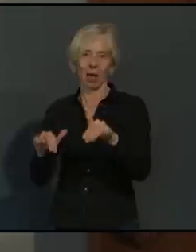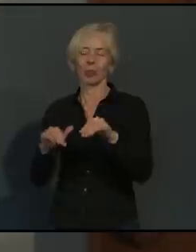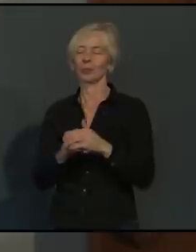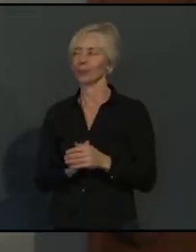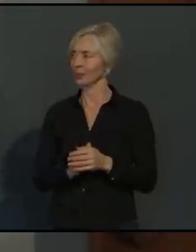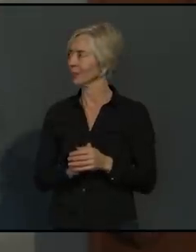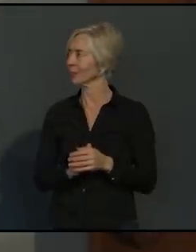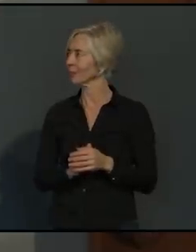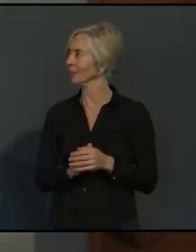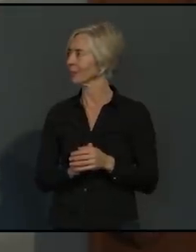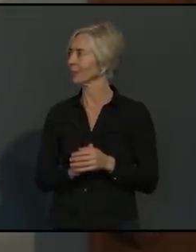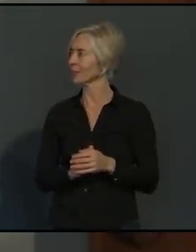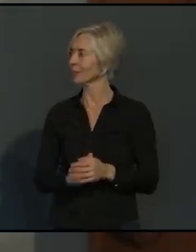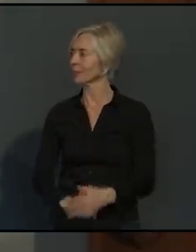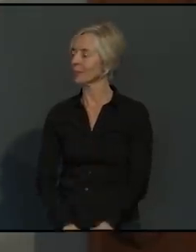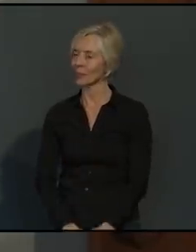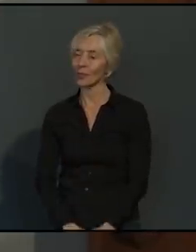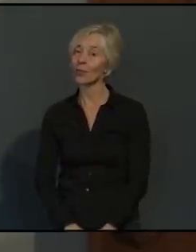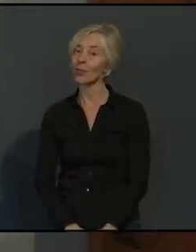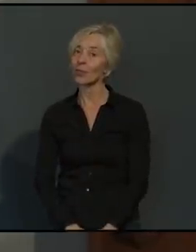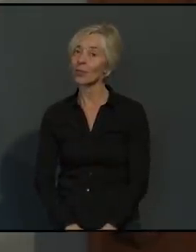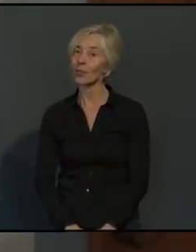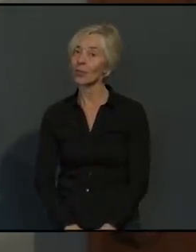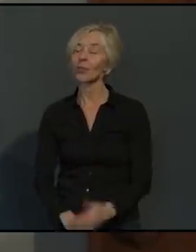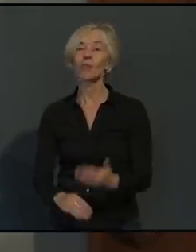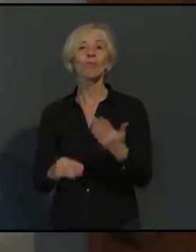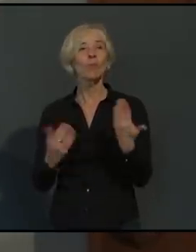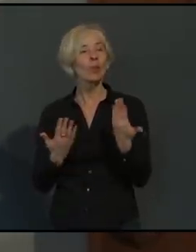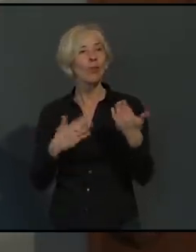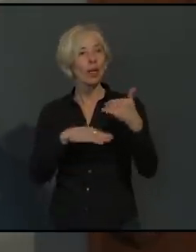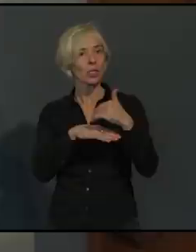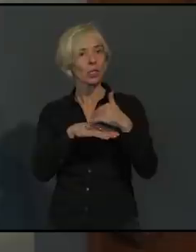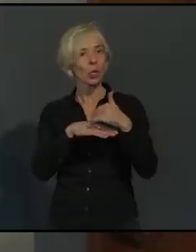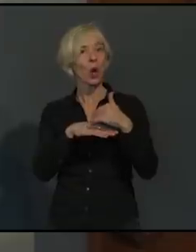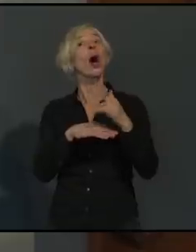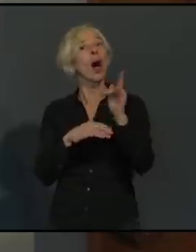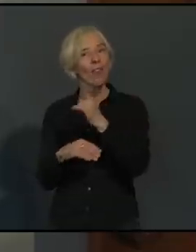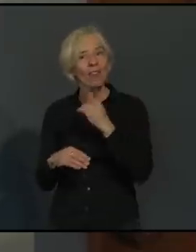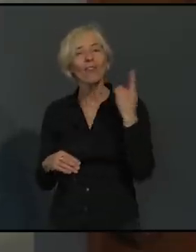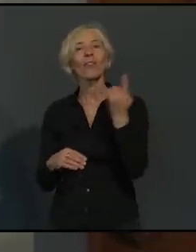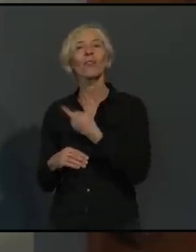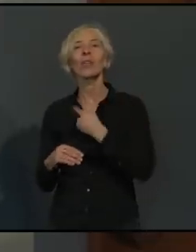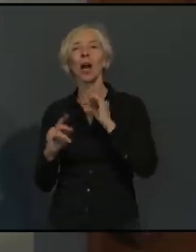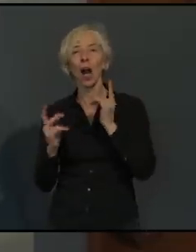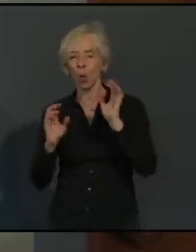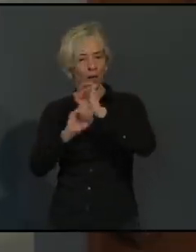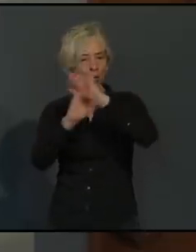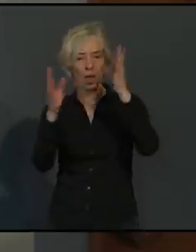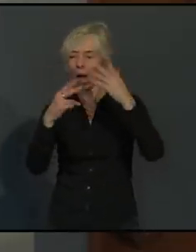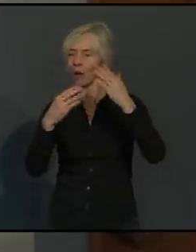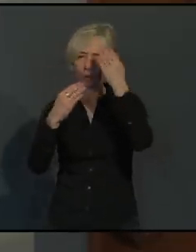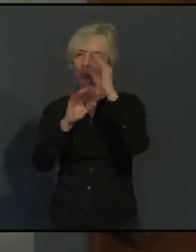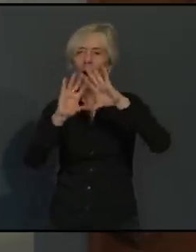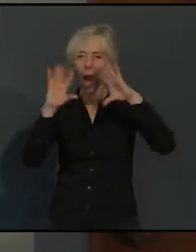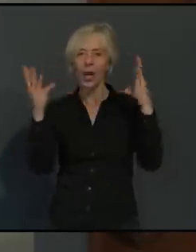zu sagen ist, wir kommunizieren natürlich auf verschiedensten Kanälen. Wir haben natürlich unsere Anzeigen, auch